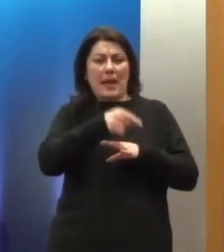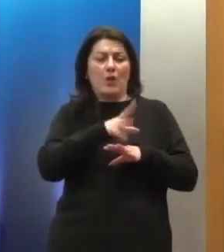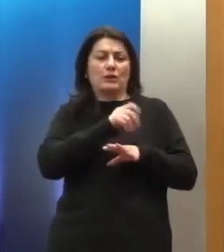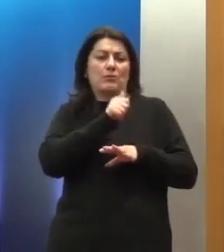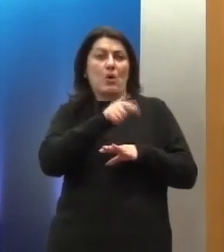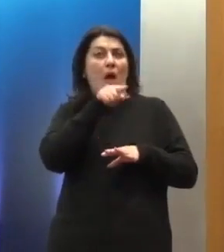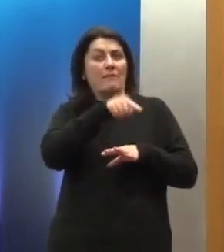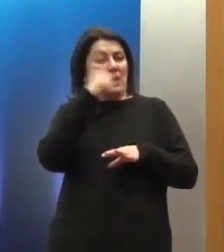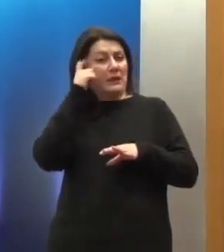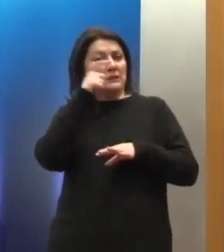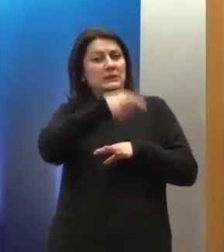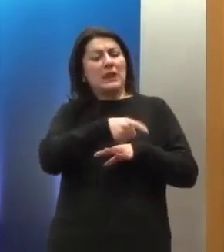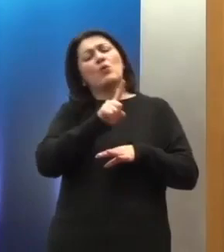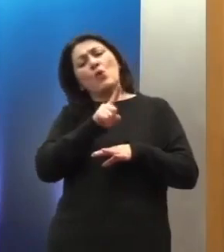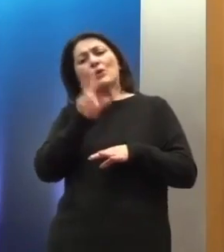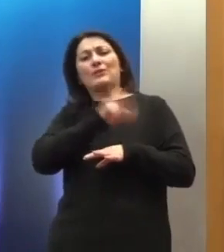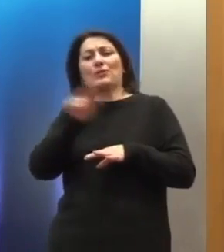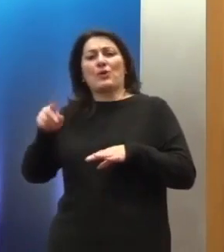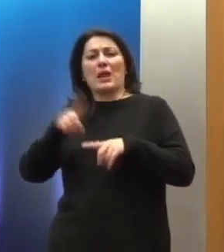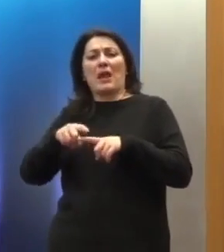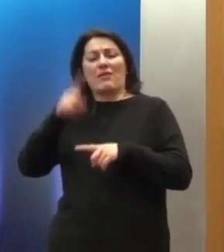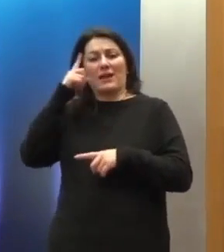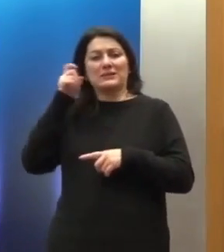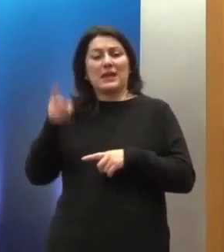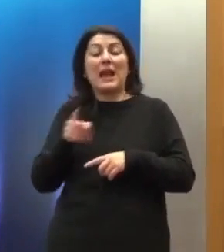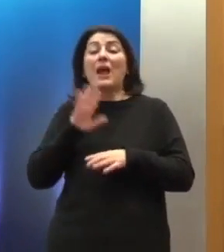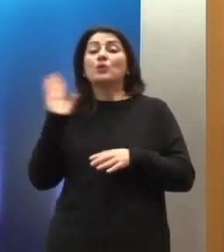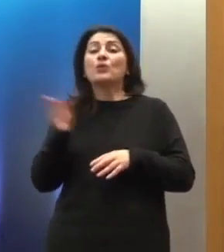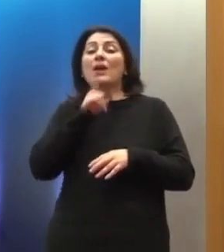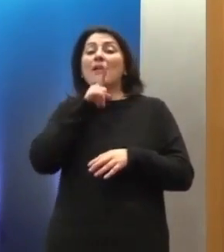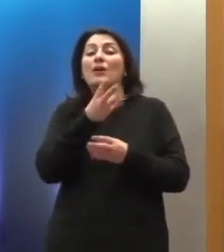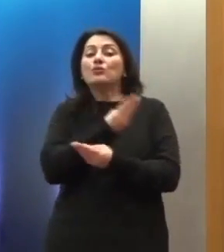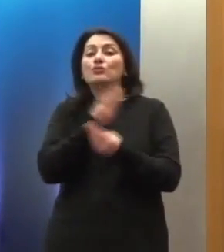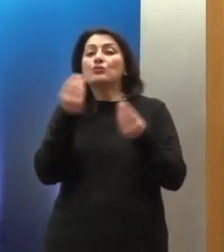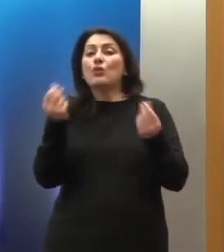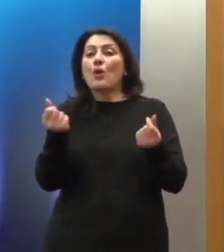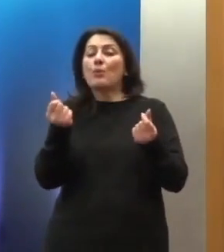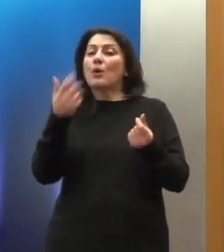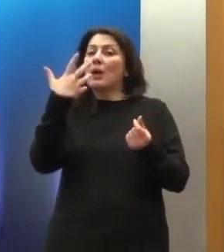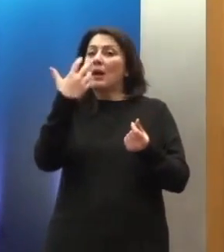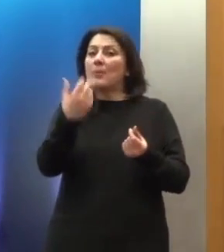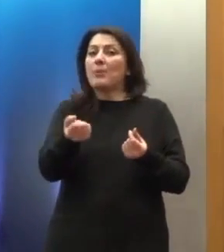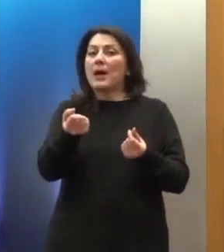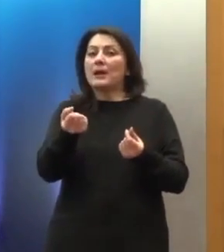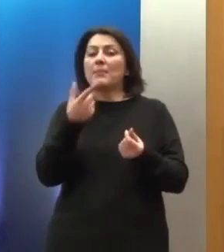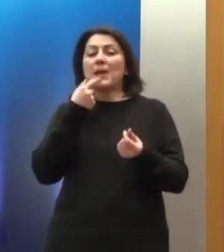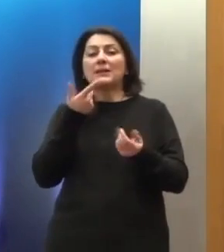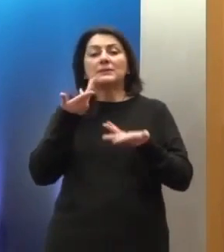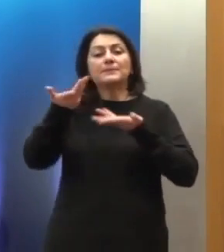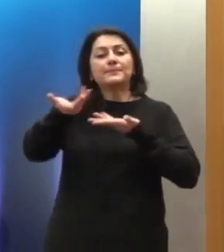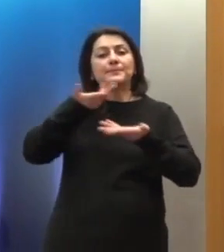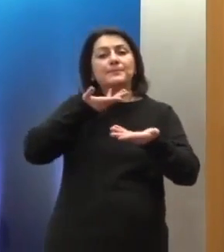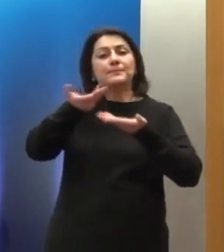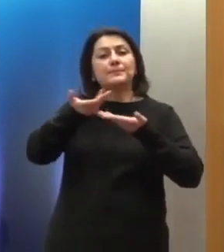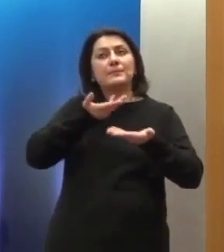Ελλάδα, αλλά υπάρχει μια ανταλλαγή απόψεων με